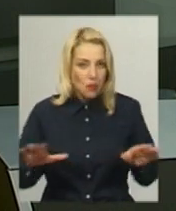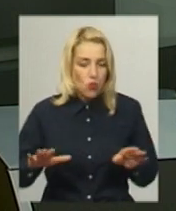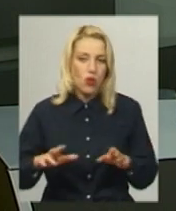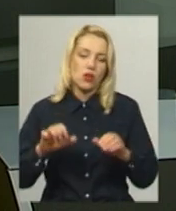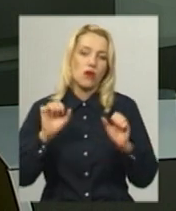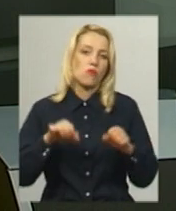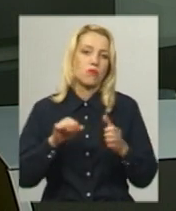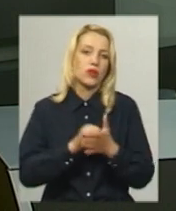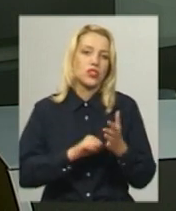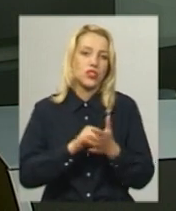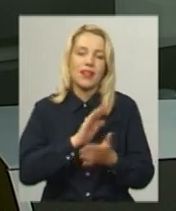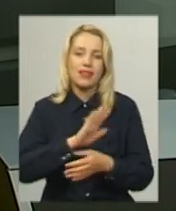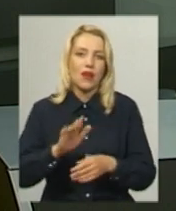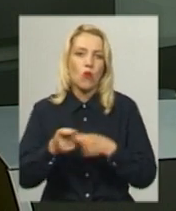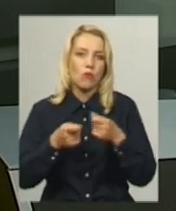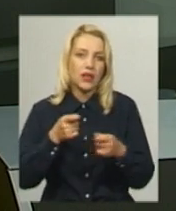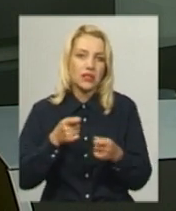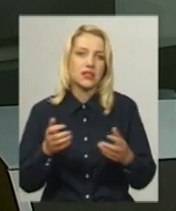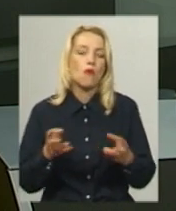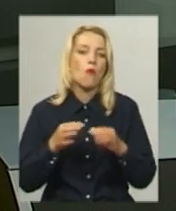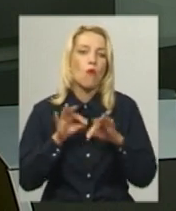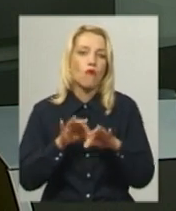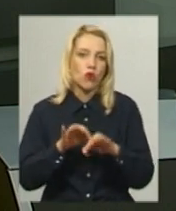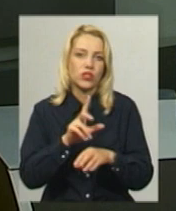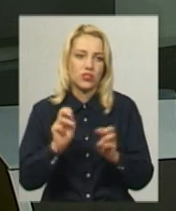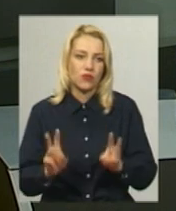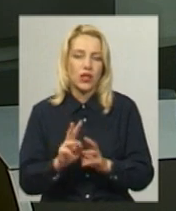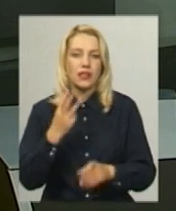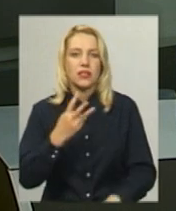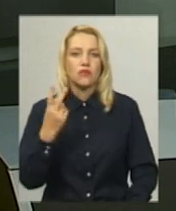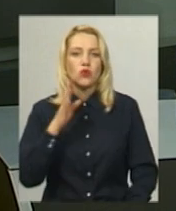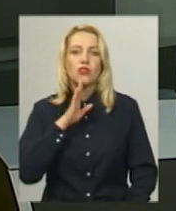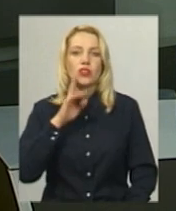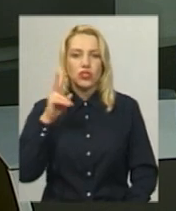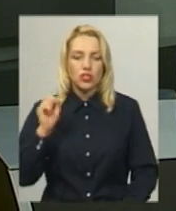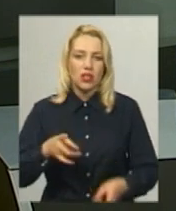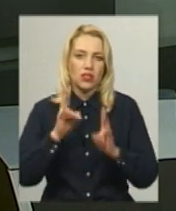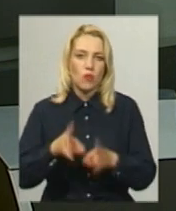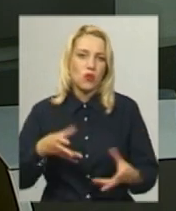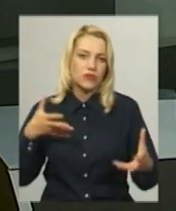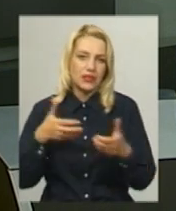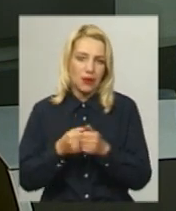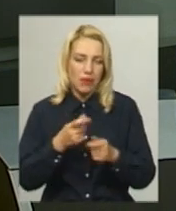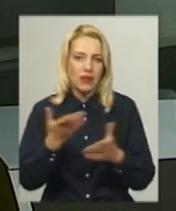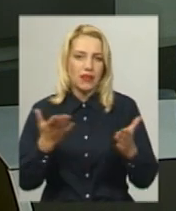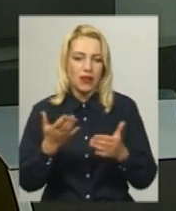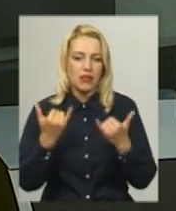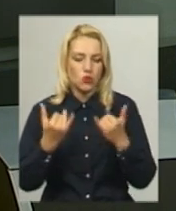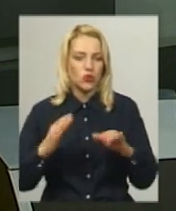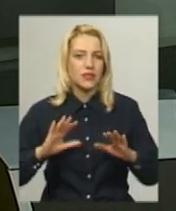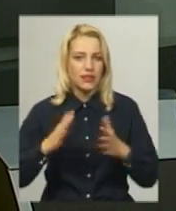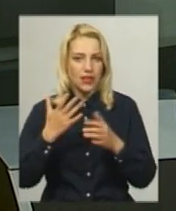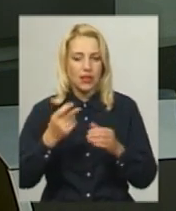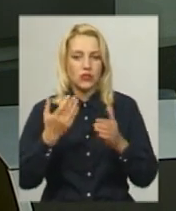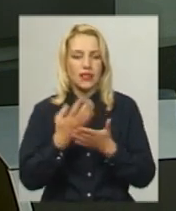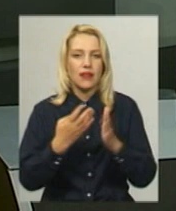– необережне поводження з вогнем. 32-річна жінка травмувалася в дорожньо-транспортній пригоді, яка сталася сьогодні близько